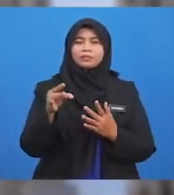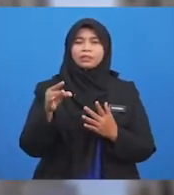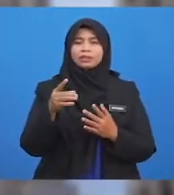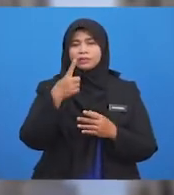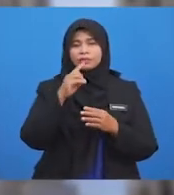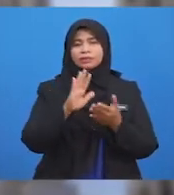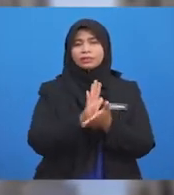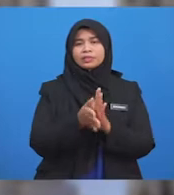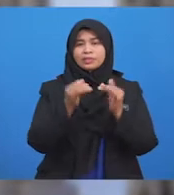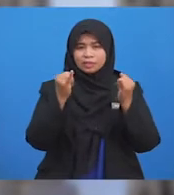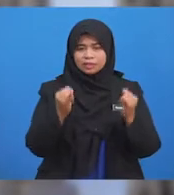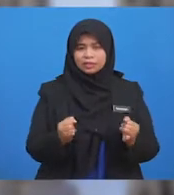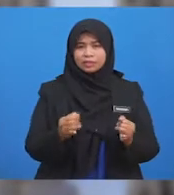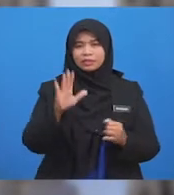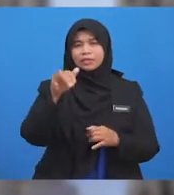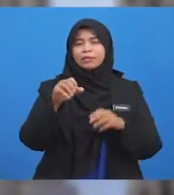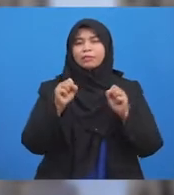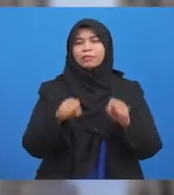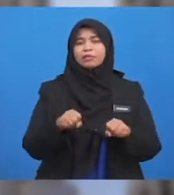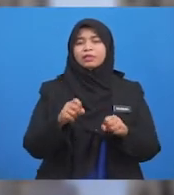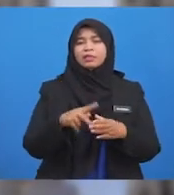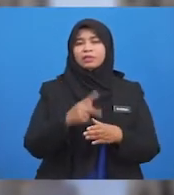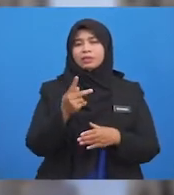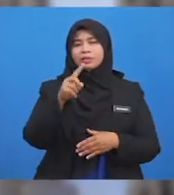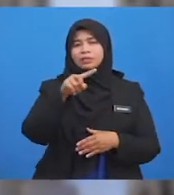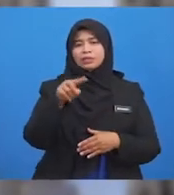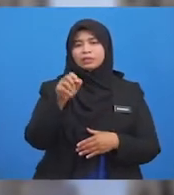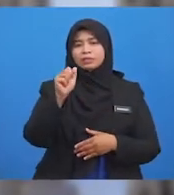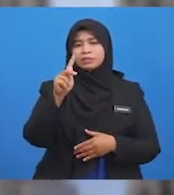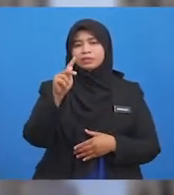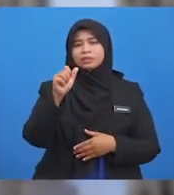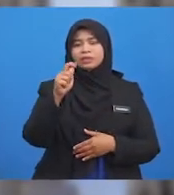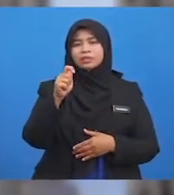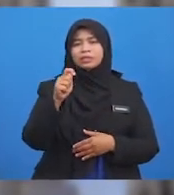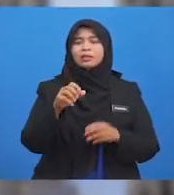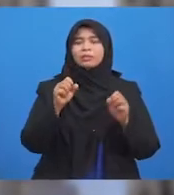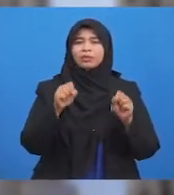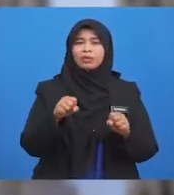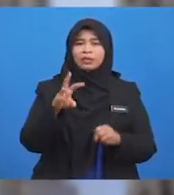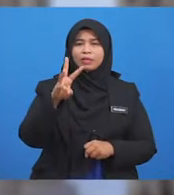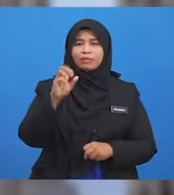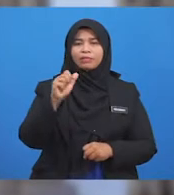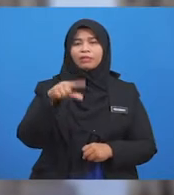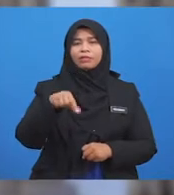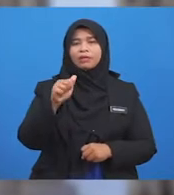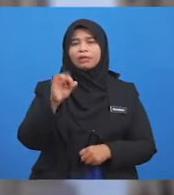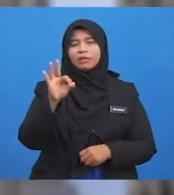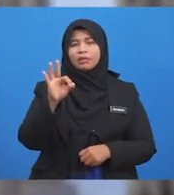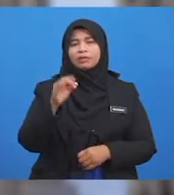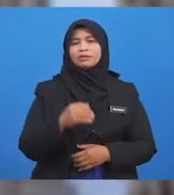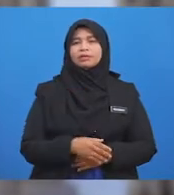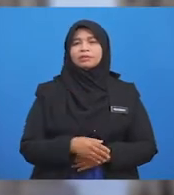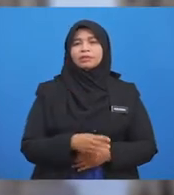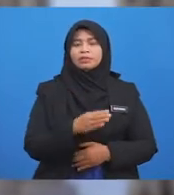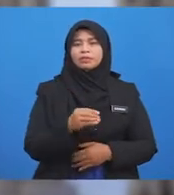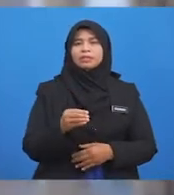Terpilih Untuk Menjadi Insan Yang Mampu Mengeluarkan Zakat Kita Boleh Berwakaf Memberi Hibah